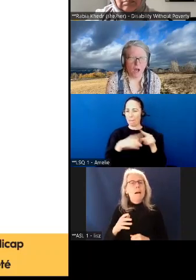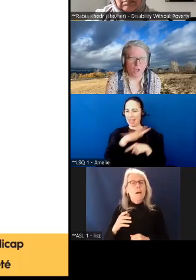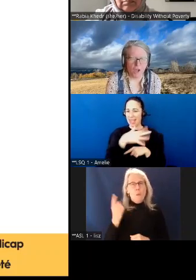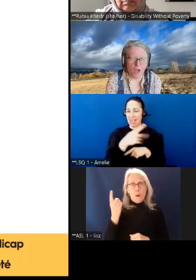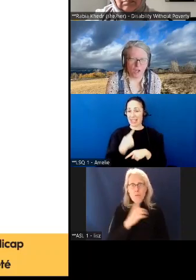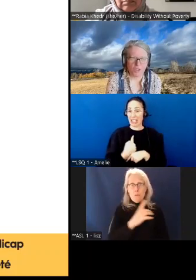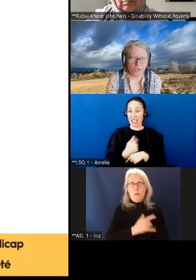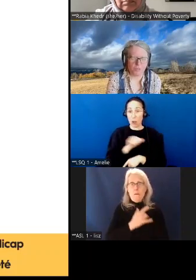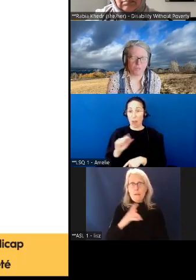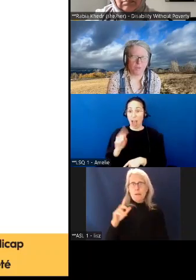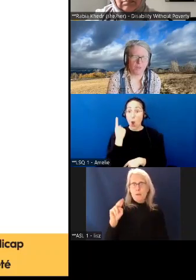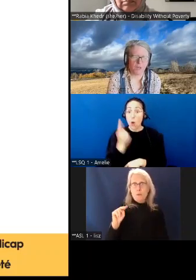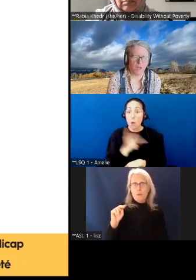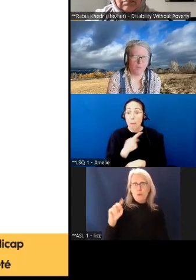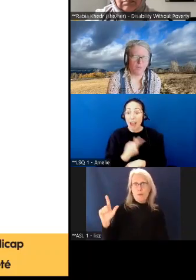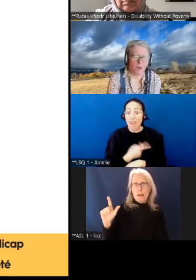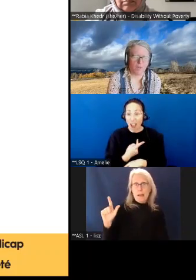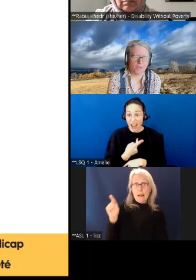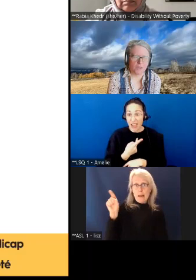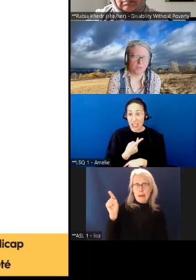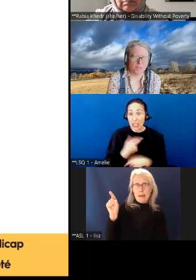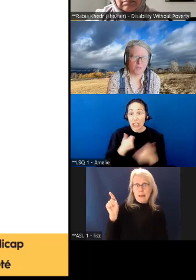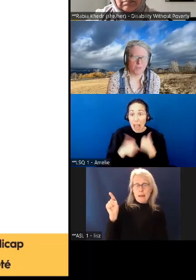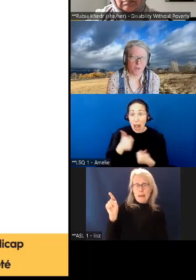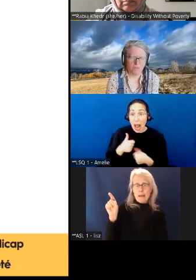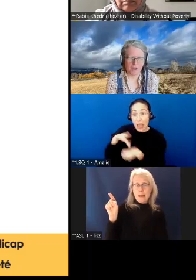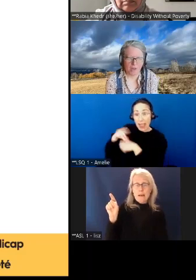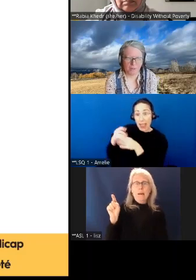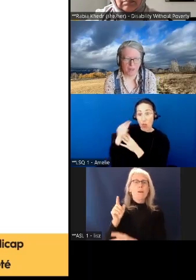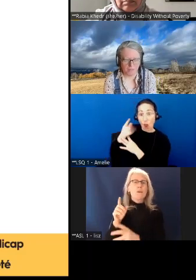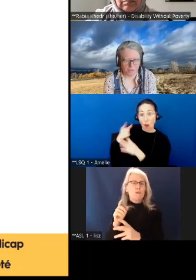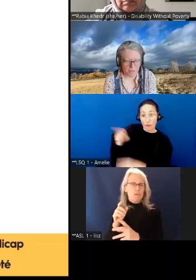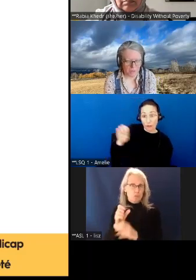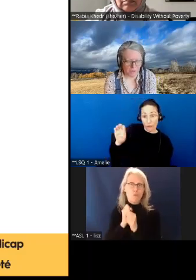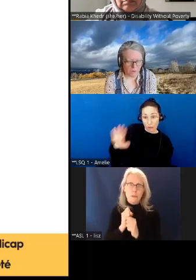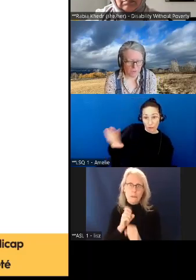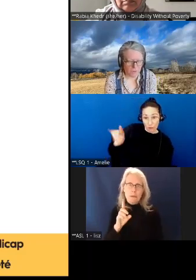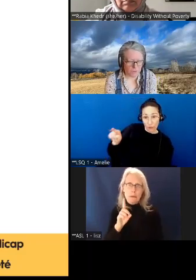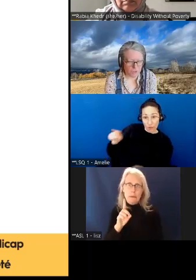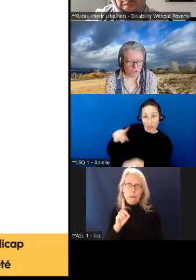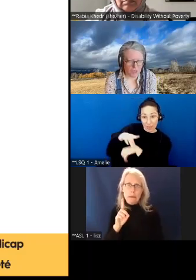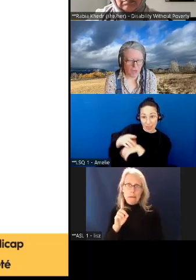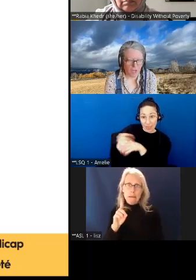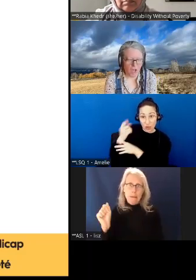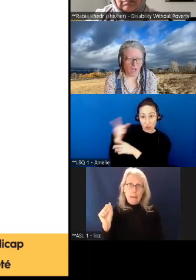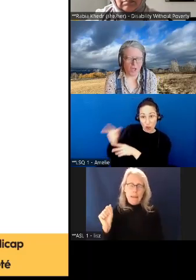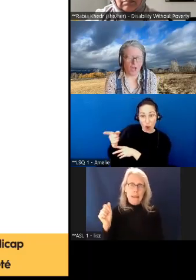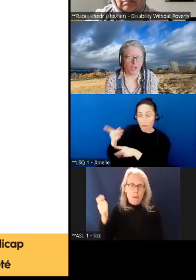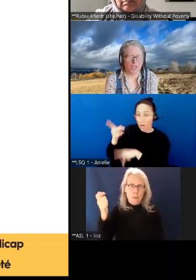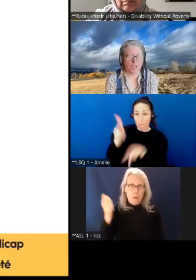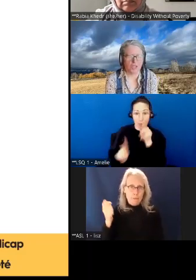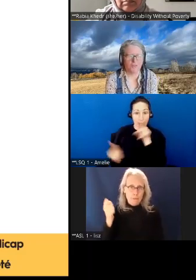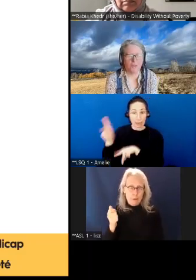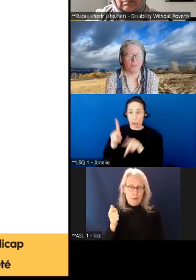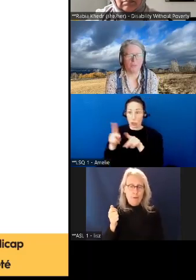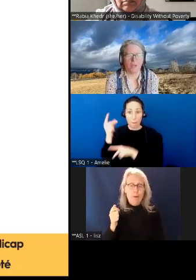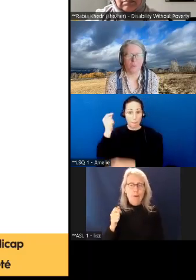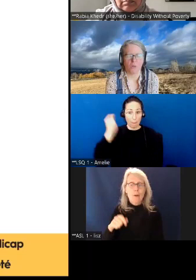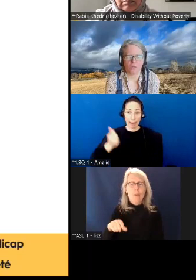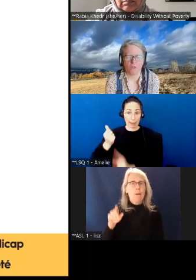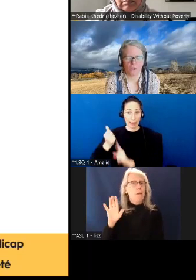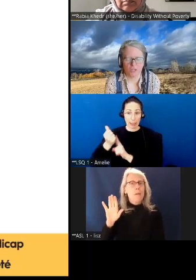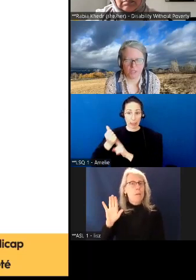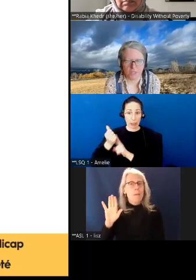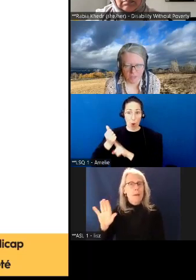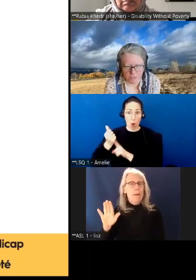qui est la province de Terre-Neuve où les gens n'obtiennent pas des prestations